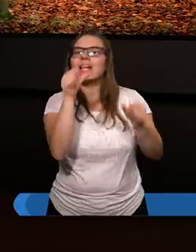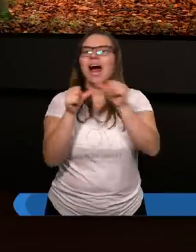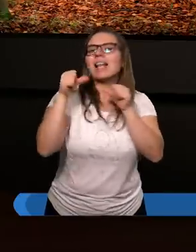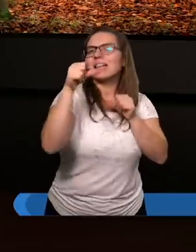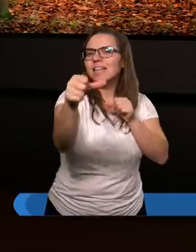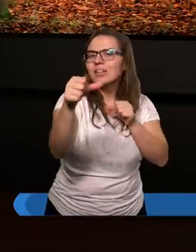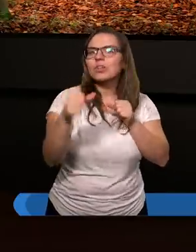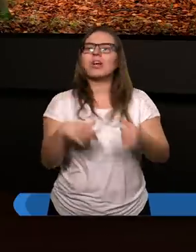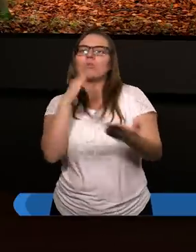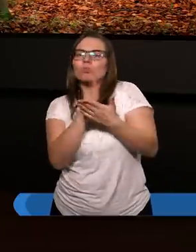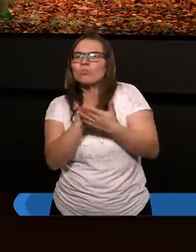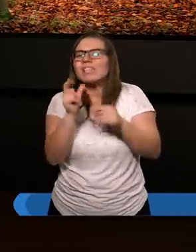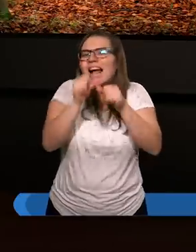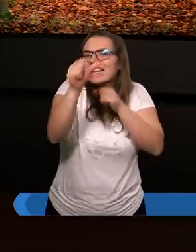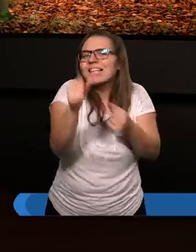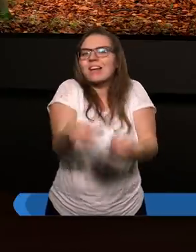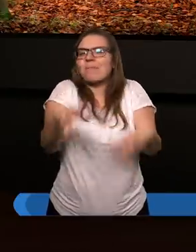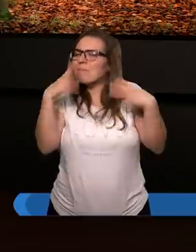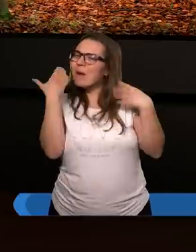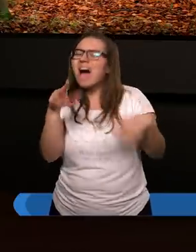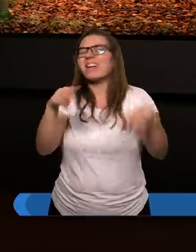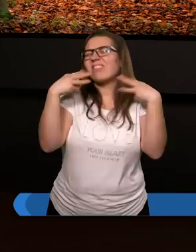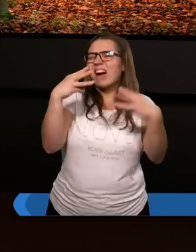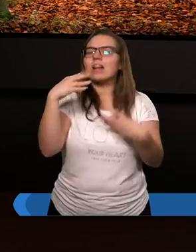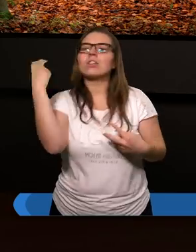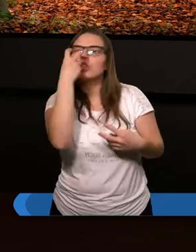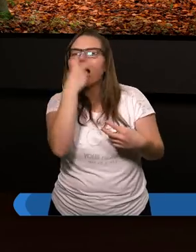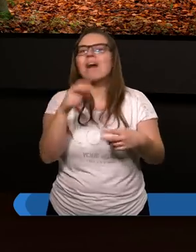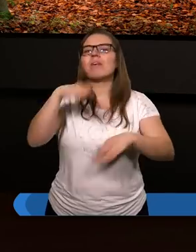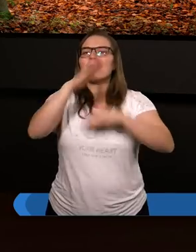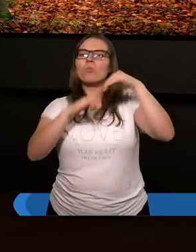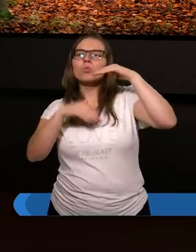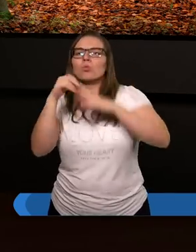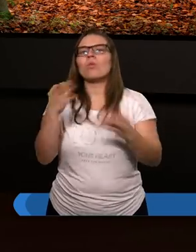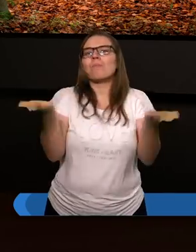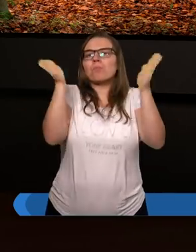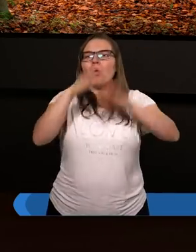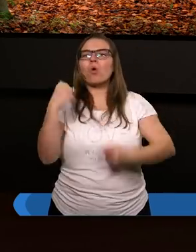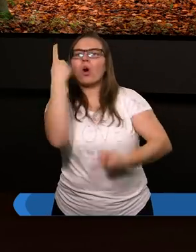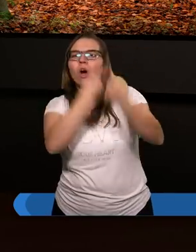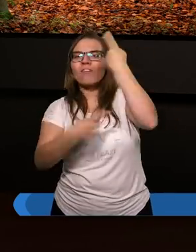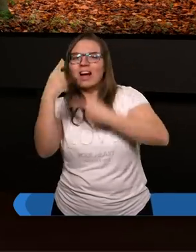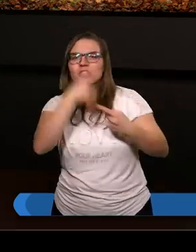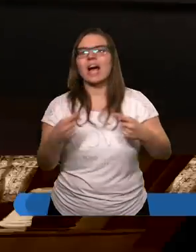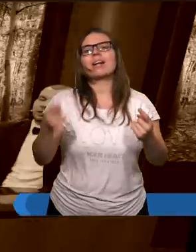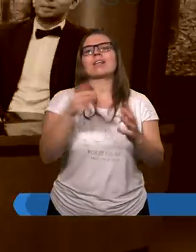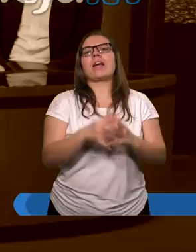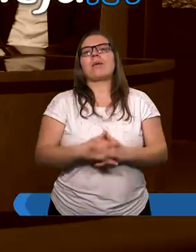tydzień. Wierzę, że to będzie dobre, budujące i błogosławione rozważanie.